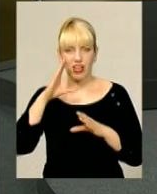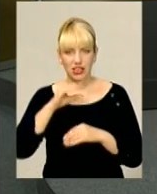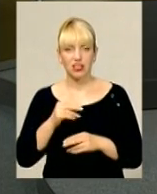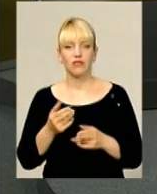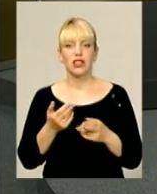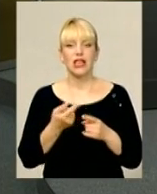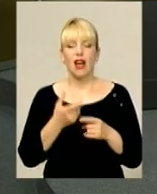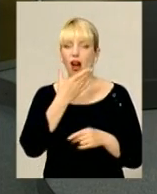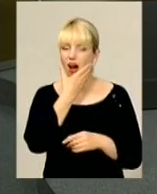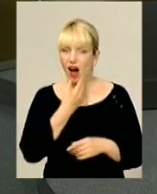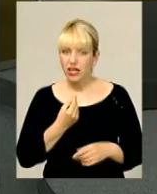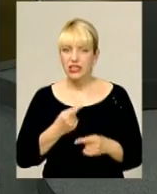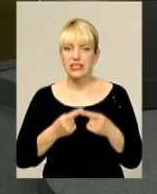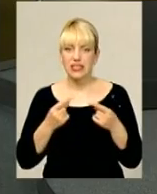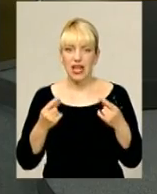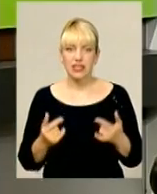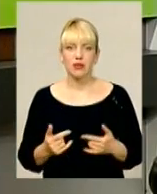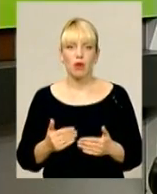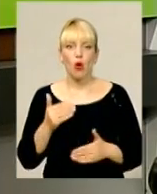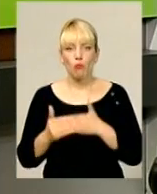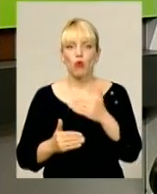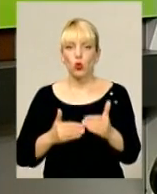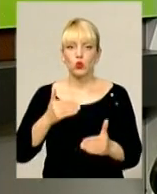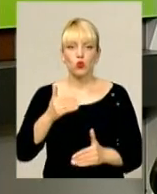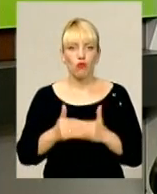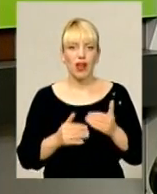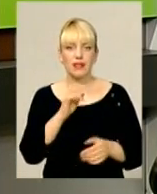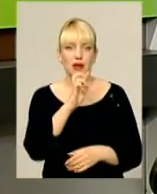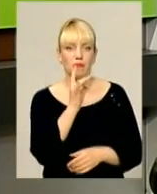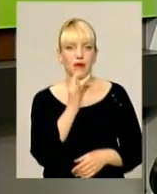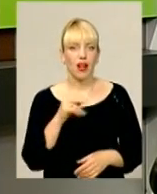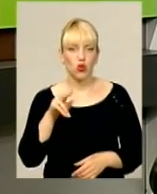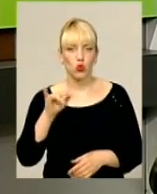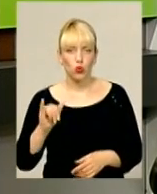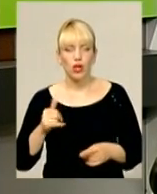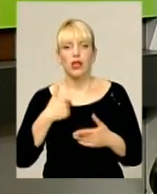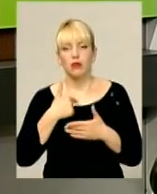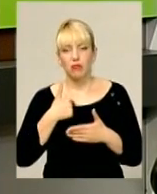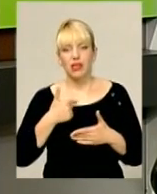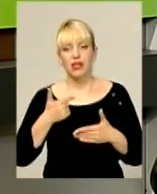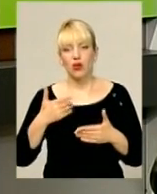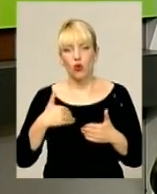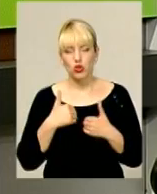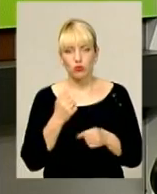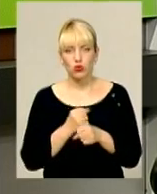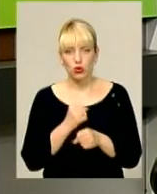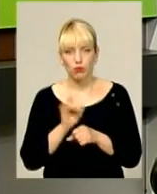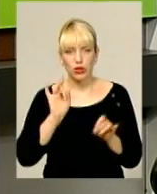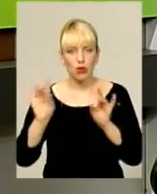гарним засобом просування, власне, бренду. Ми хочемо зробити проморолик,